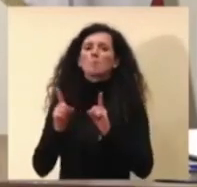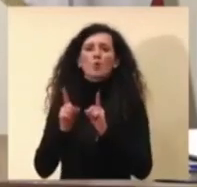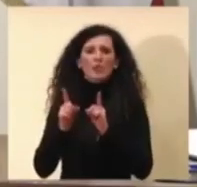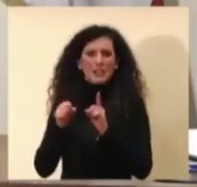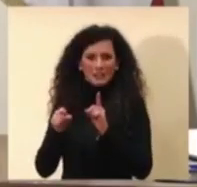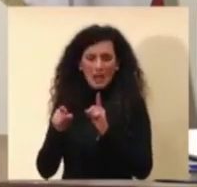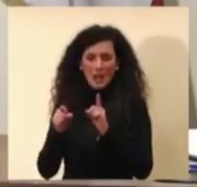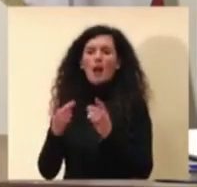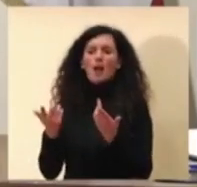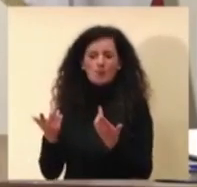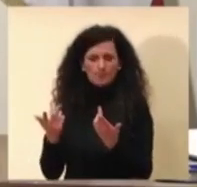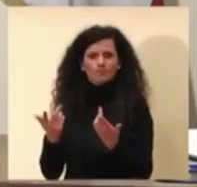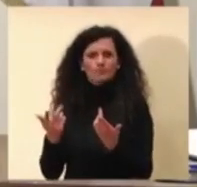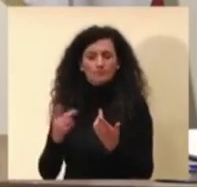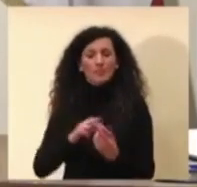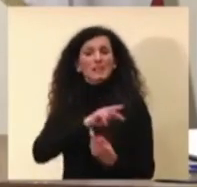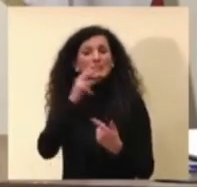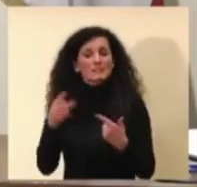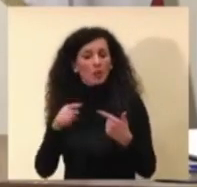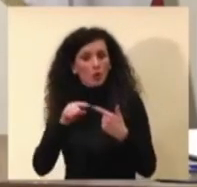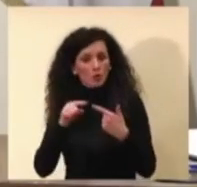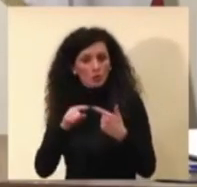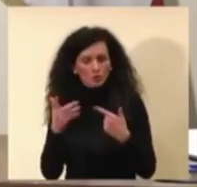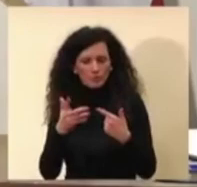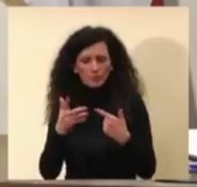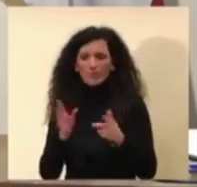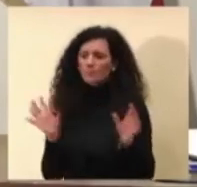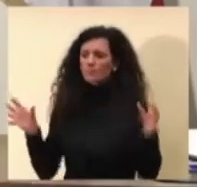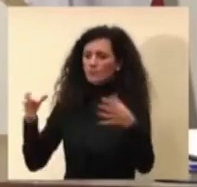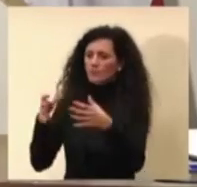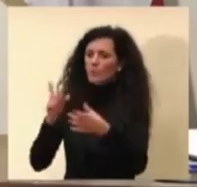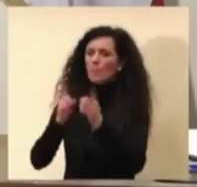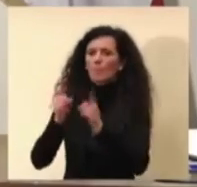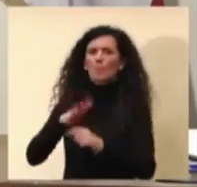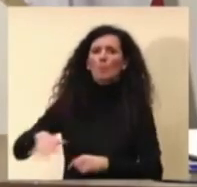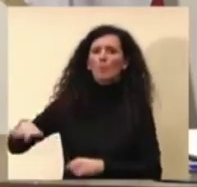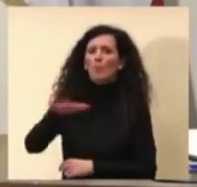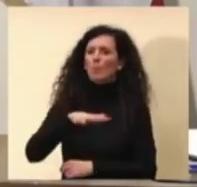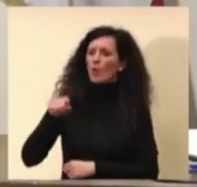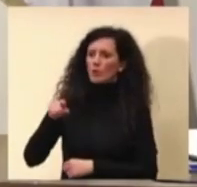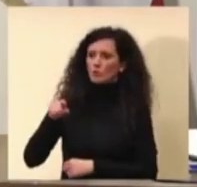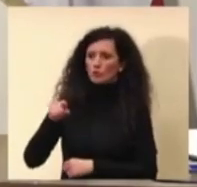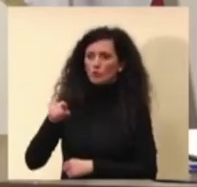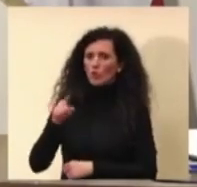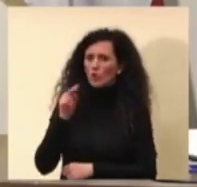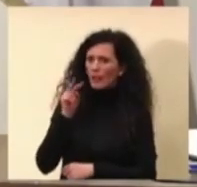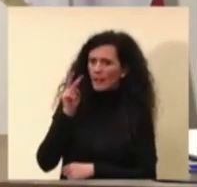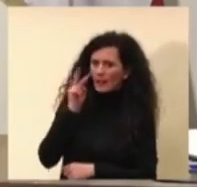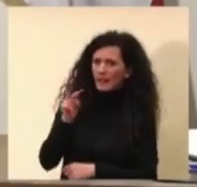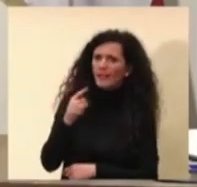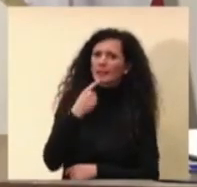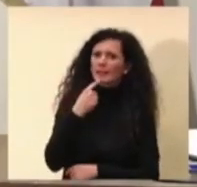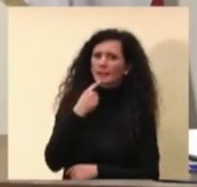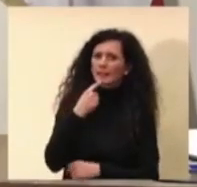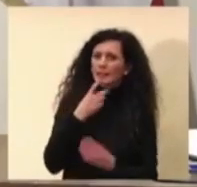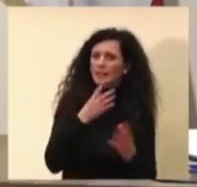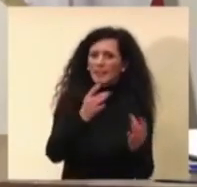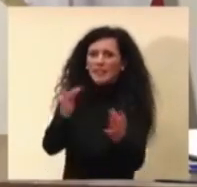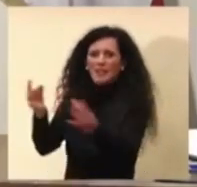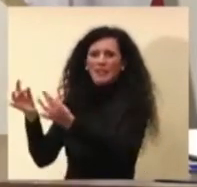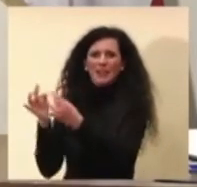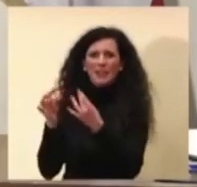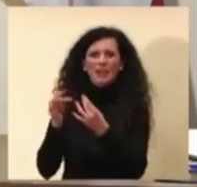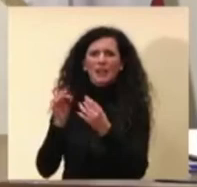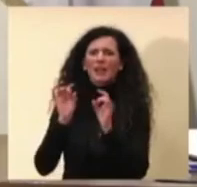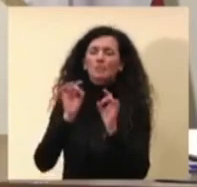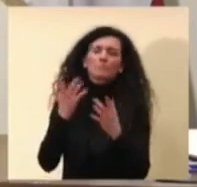secondo, dovremmo magari identificare una popolazione che sostiene la circolazione dell'epidemia, sapete, per l'influenza sono i bambini, quelli